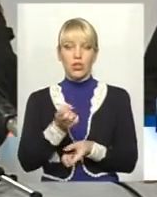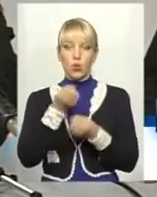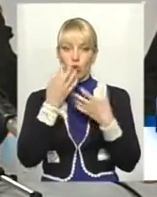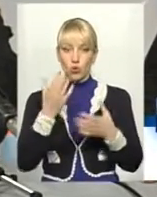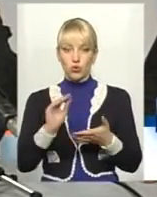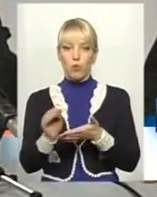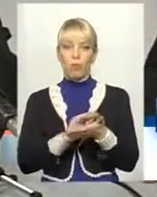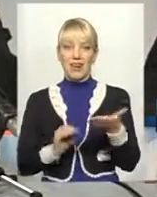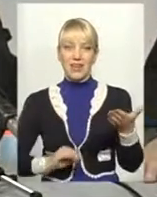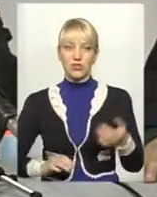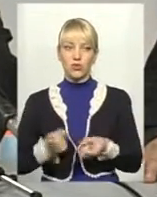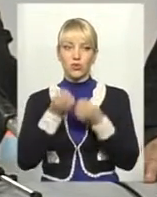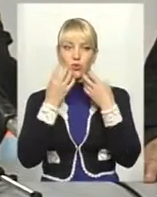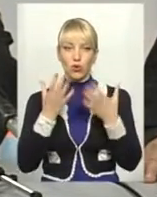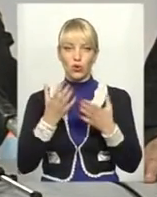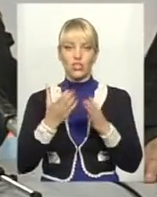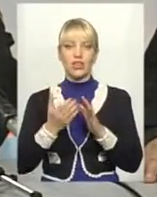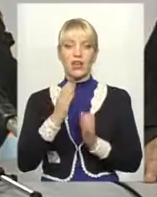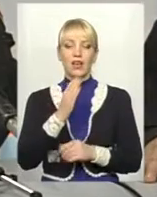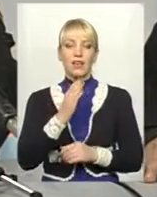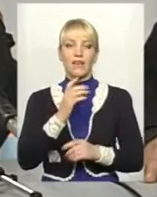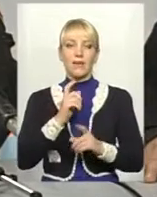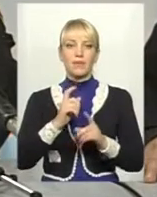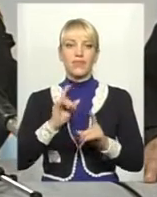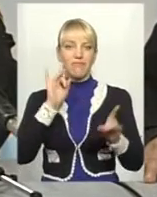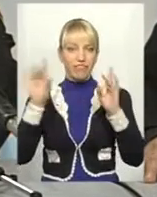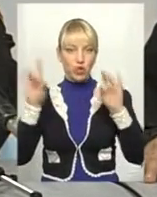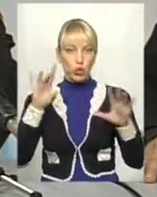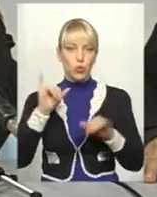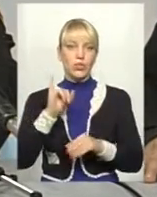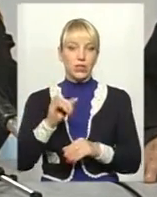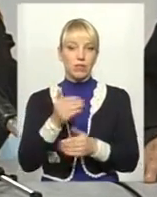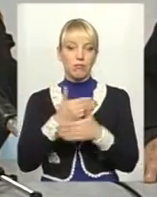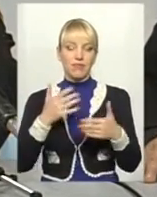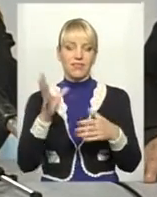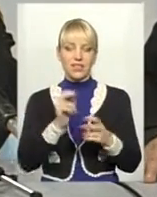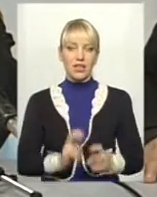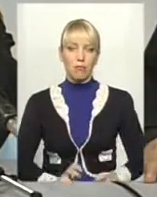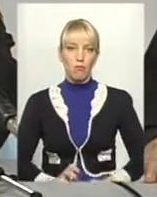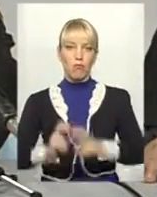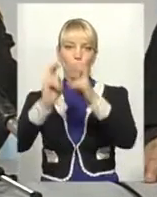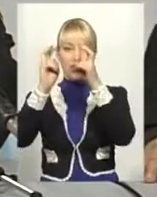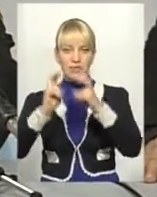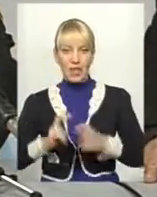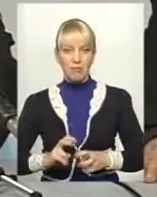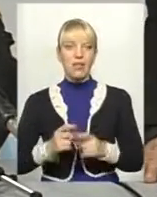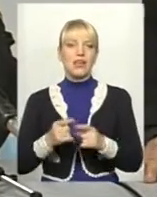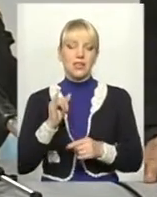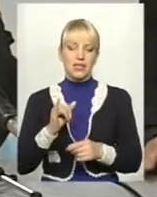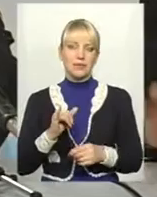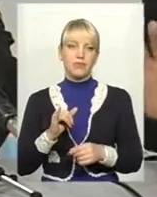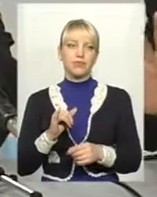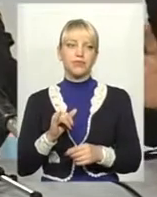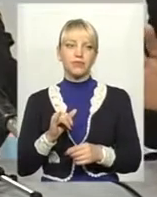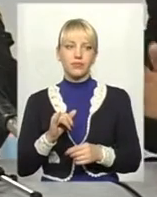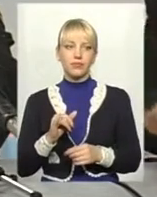пресу, і хороший відгук. І ми вас всіх привеземо ліфтом з першого на третій поверх і спустимо знову назад.